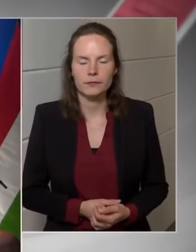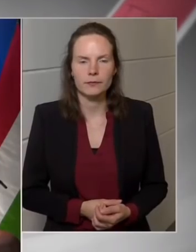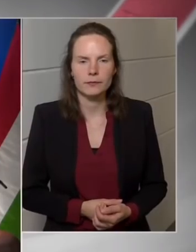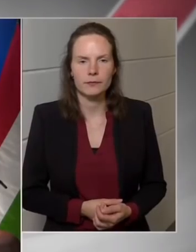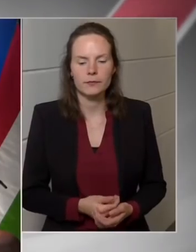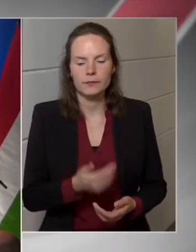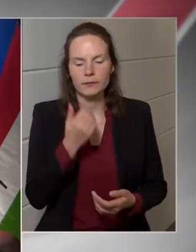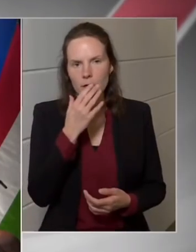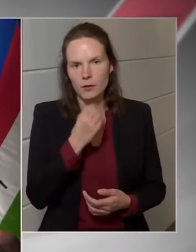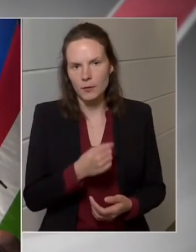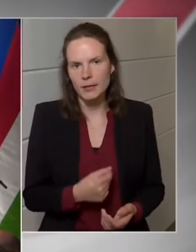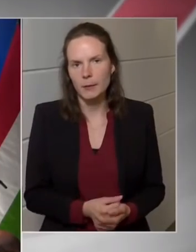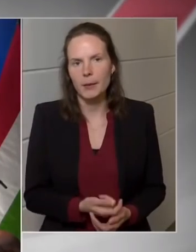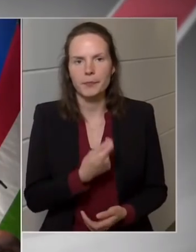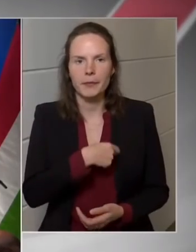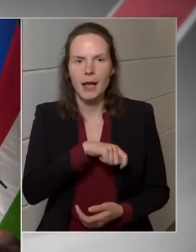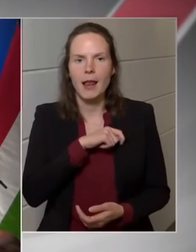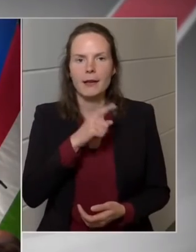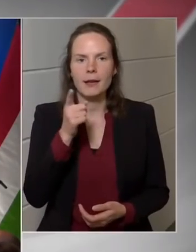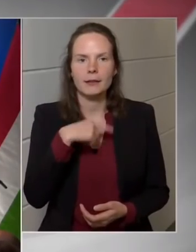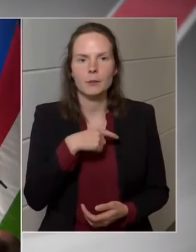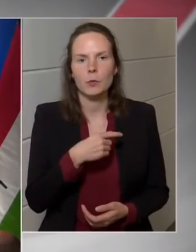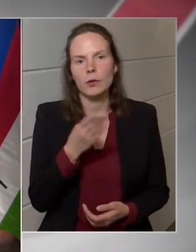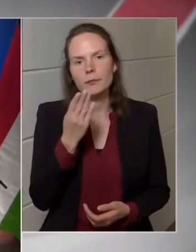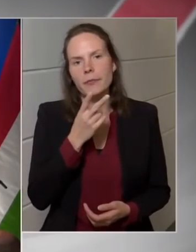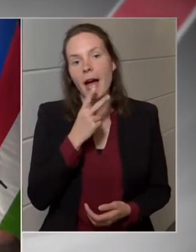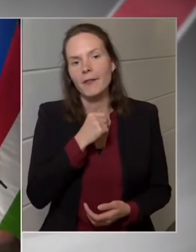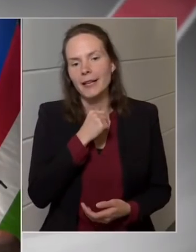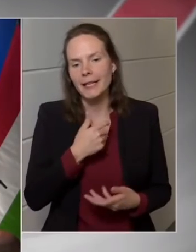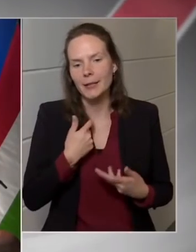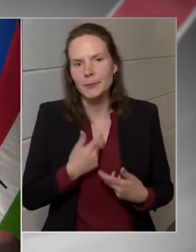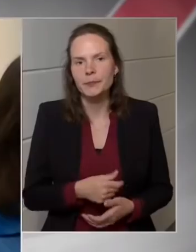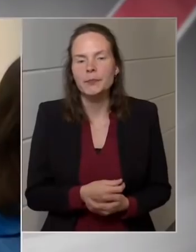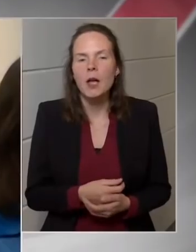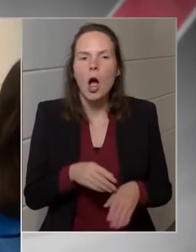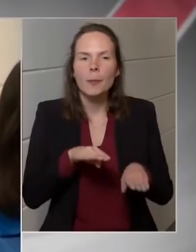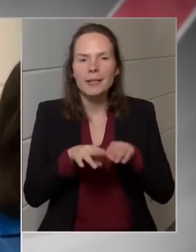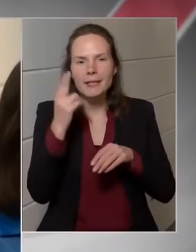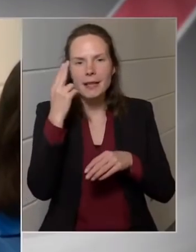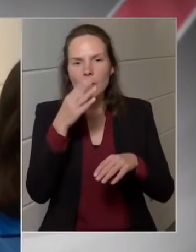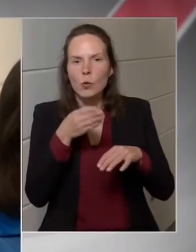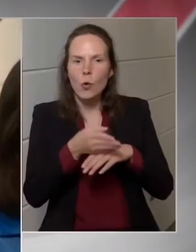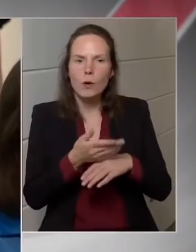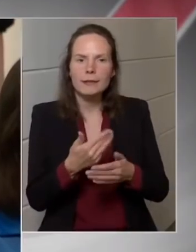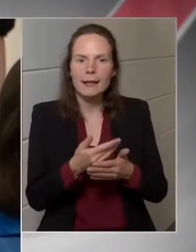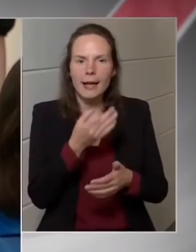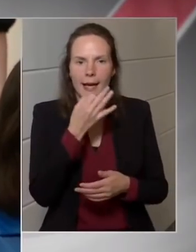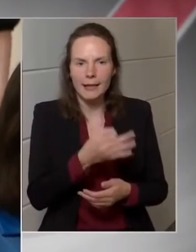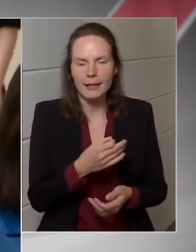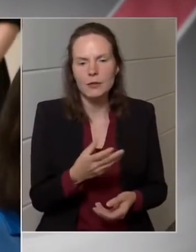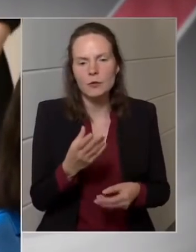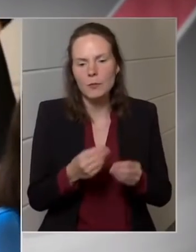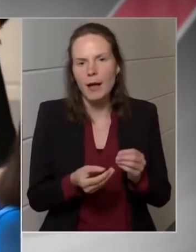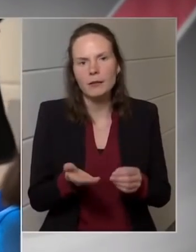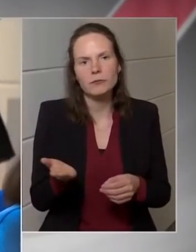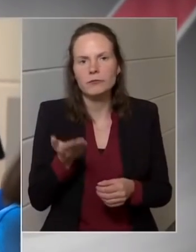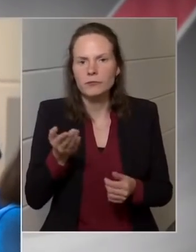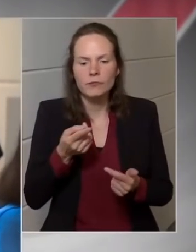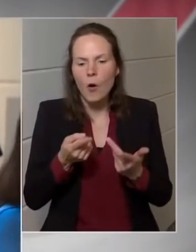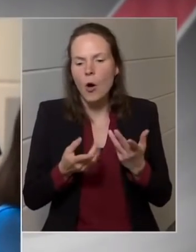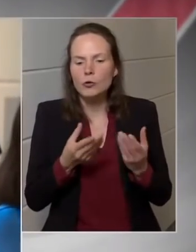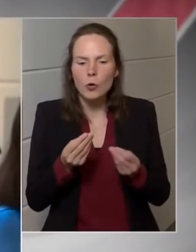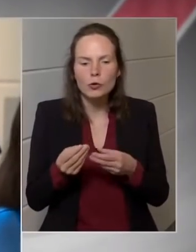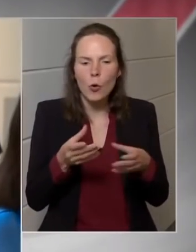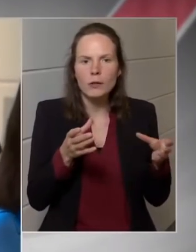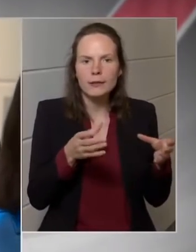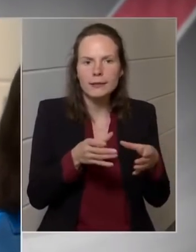Köszönöm szépen, Engyel Tibor HVG. Miniszter úrhoz lenne kérdésem, mert itt most elhangzott egy csomó szektornál most